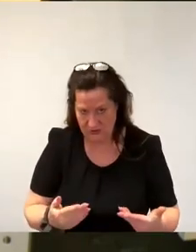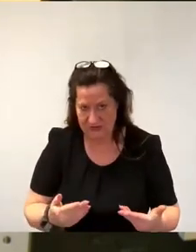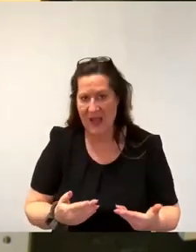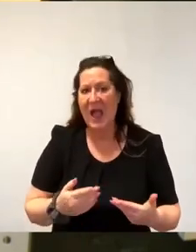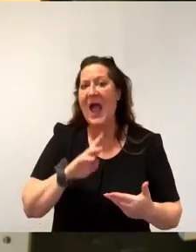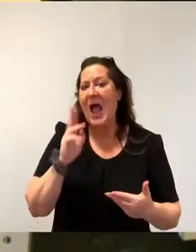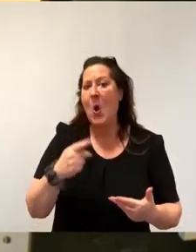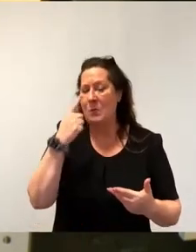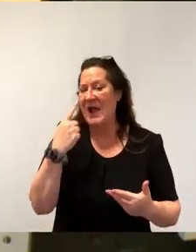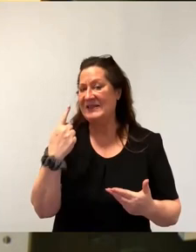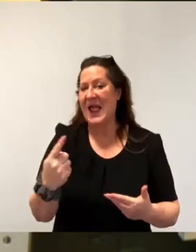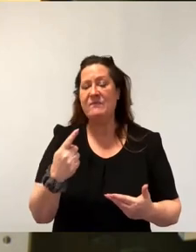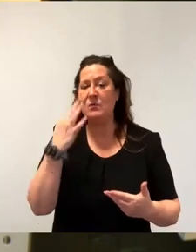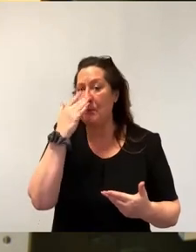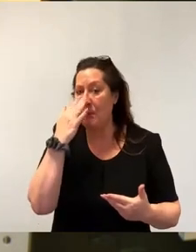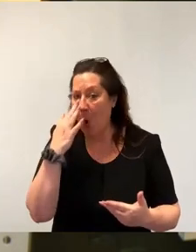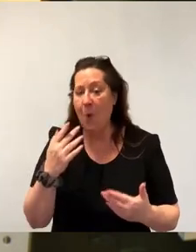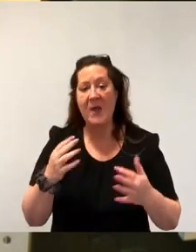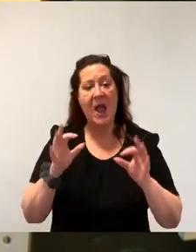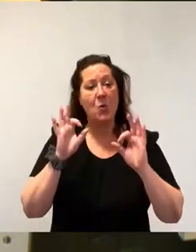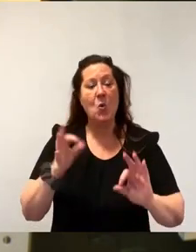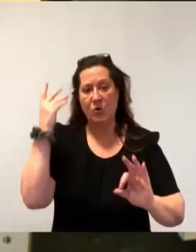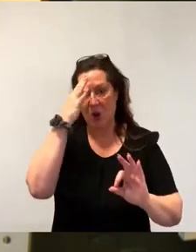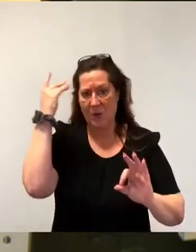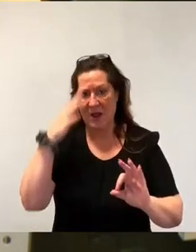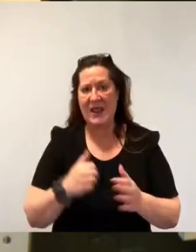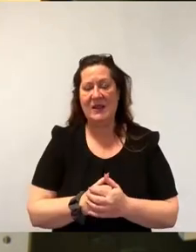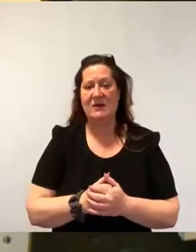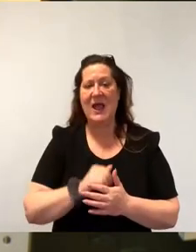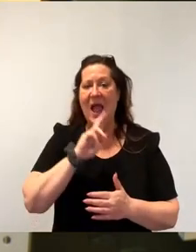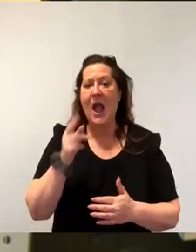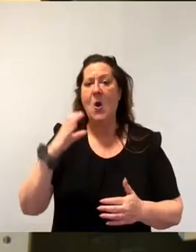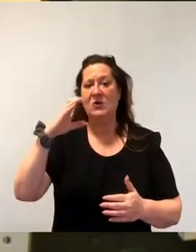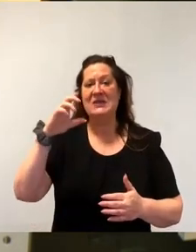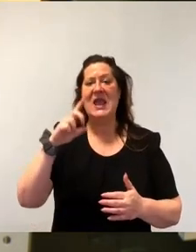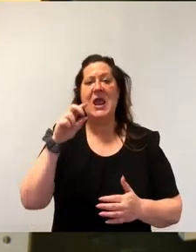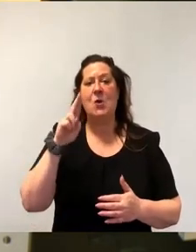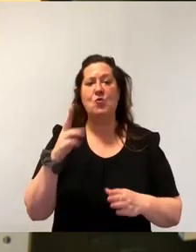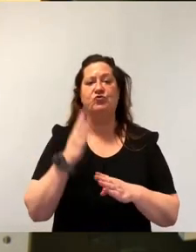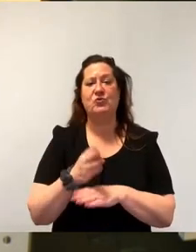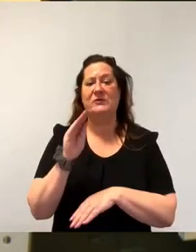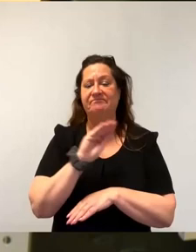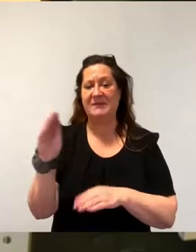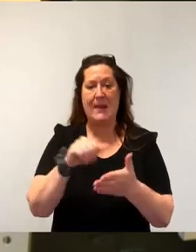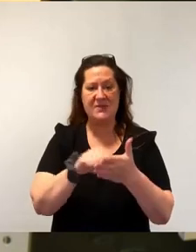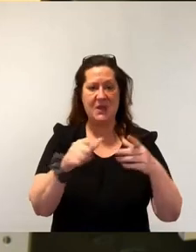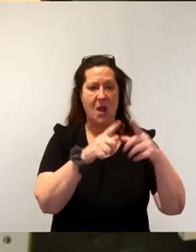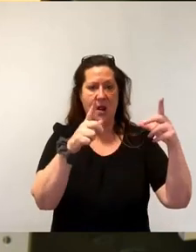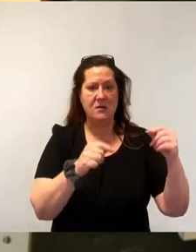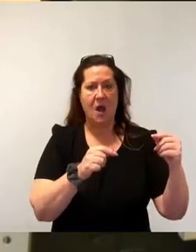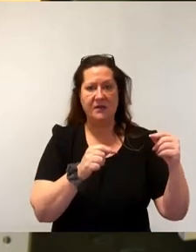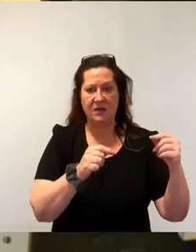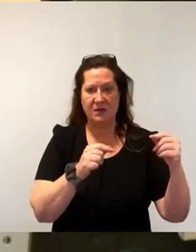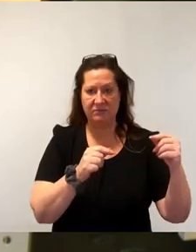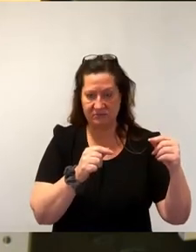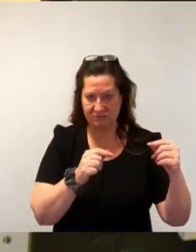Wie mein Vorredner von der CDU schon sagte, wird die Bezahlkarte dabei über alle Instanzen hinweg als Instrument